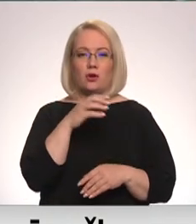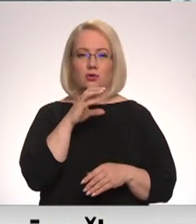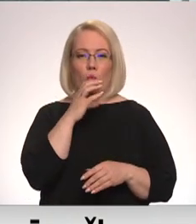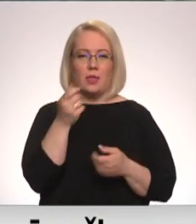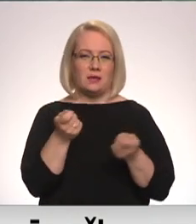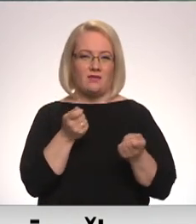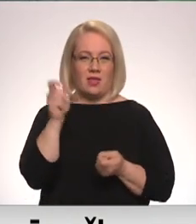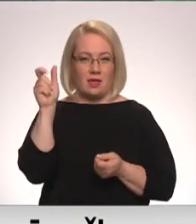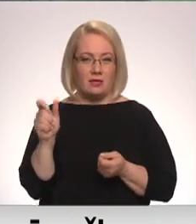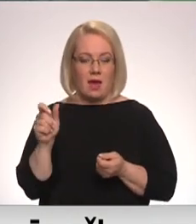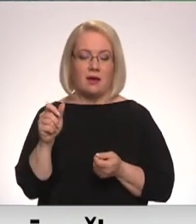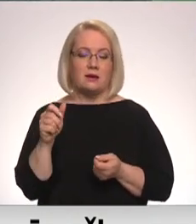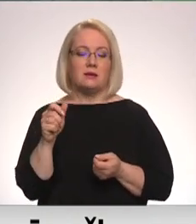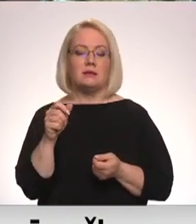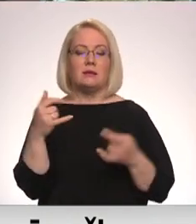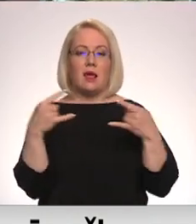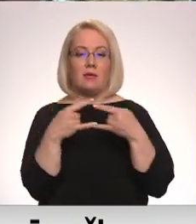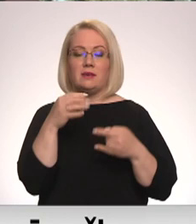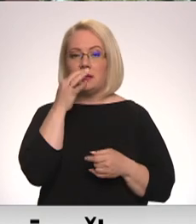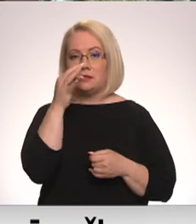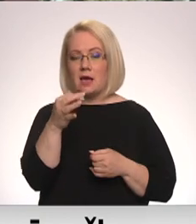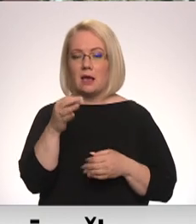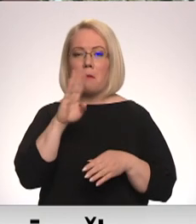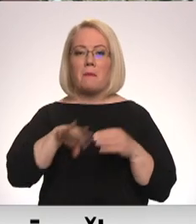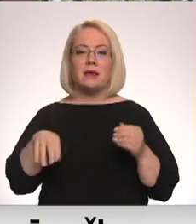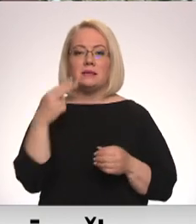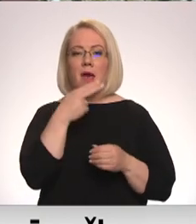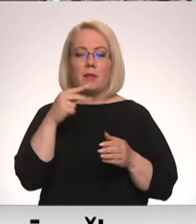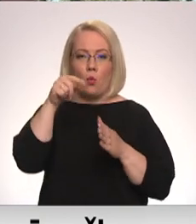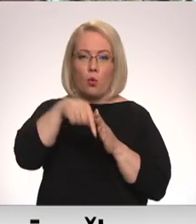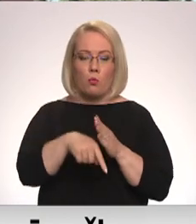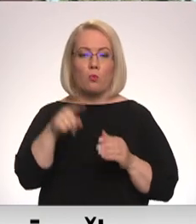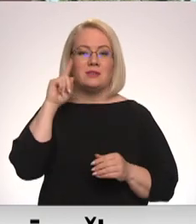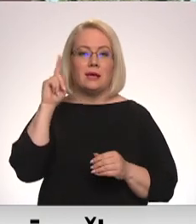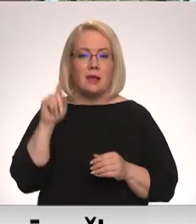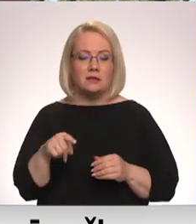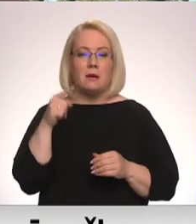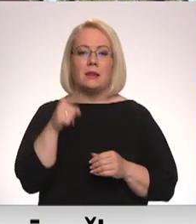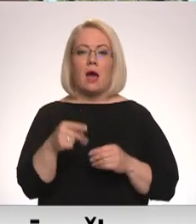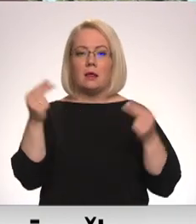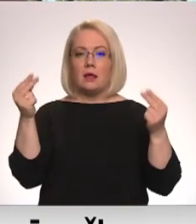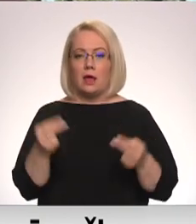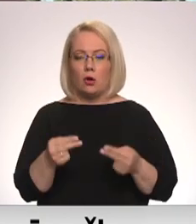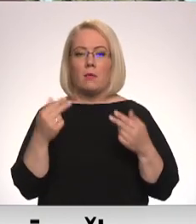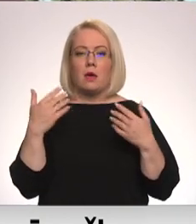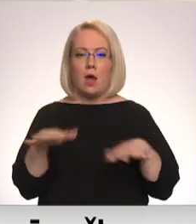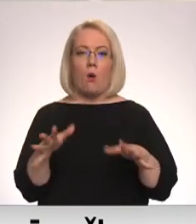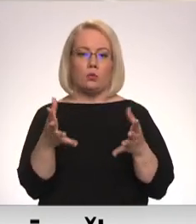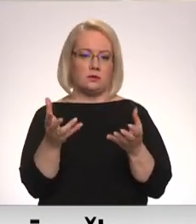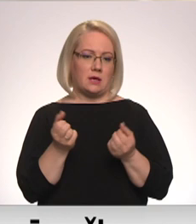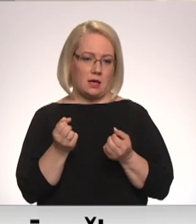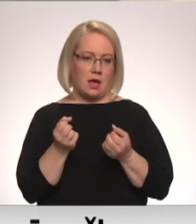vadītājs Telfons Arnāra ETV gan norāda, ka par besēmnieku urbumu zinājas, bet šādus līgumus esot jau saņēmis.